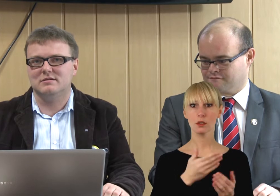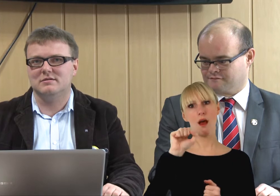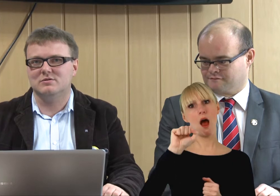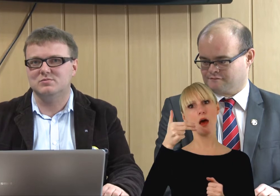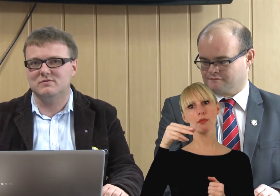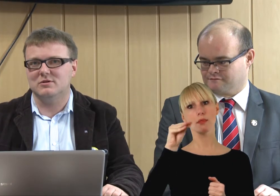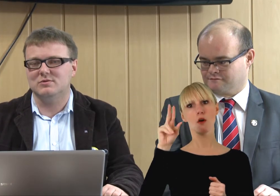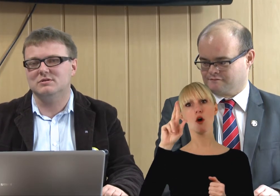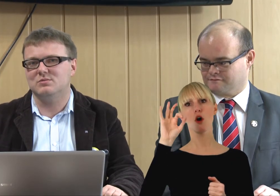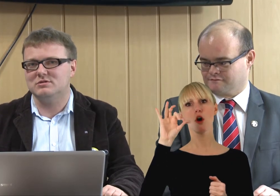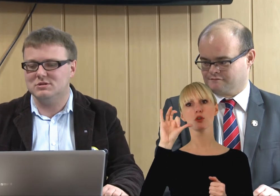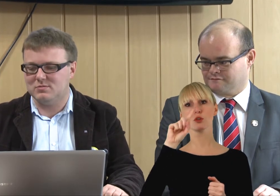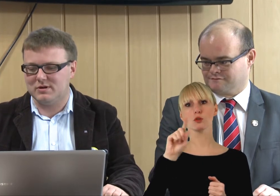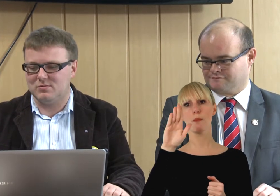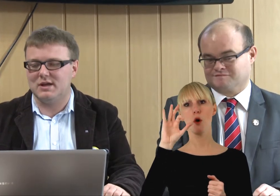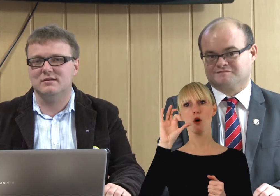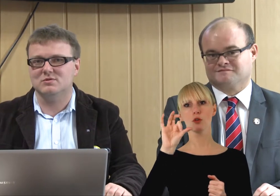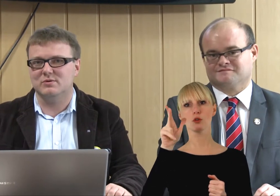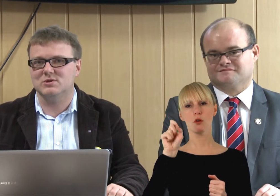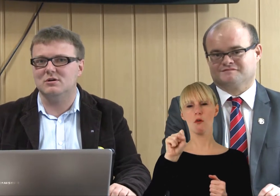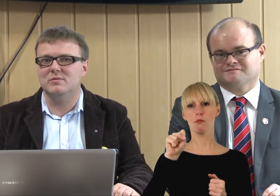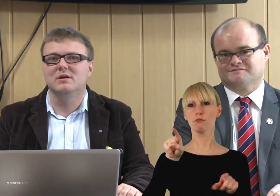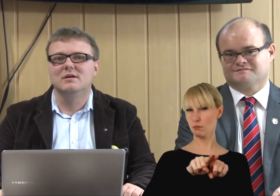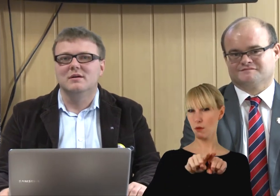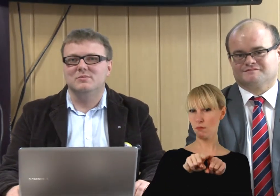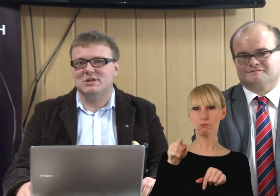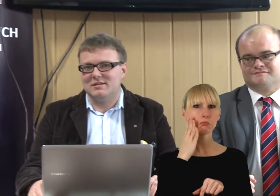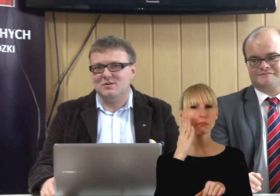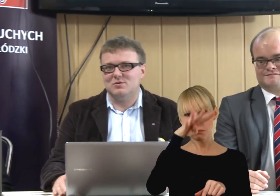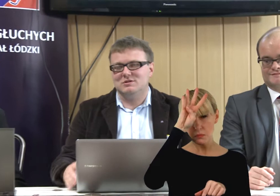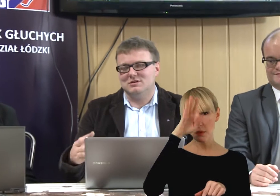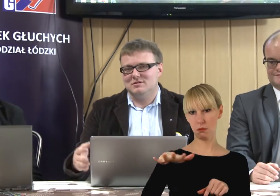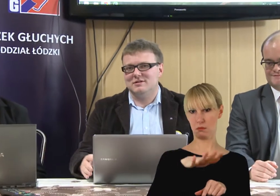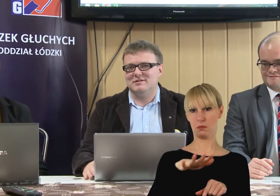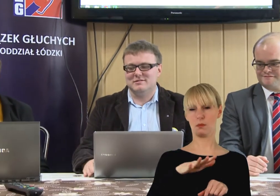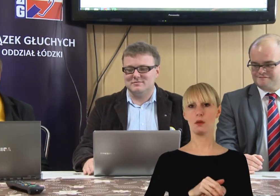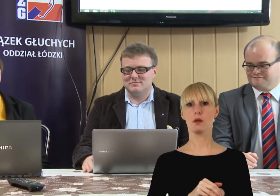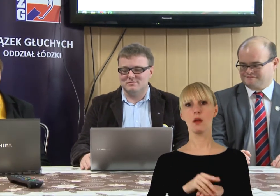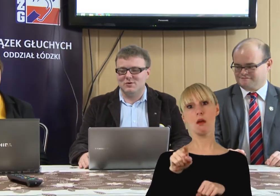osób niewidomych zaprosiliśmy panią Annę Rozborską, mieszkankę Łodzi,